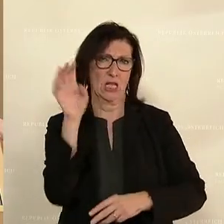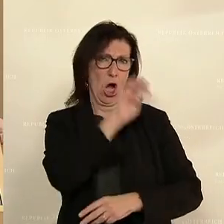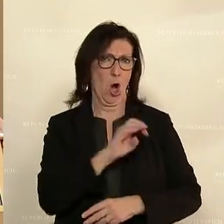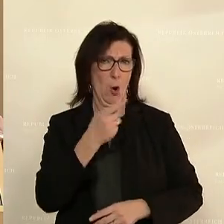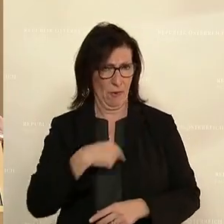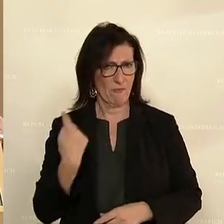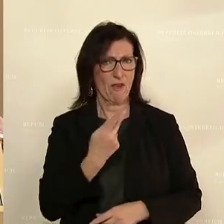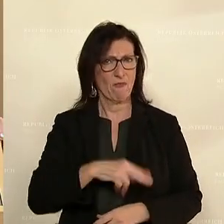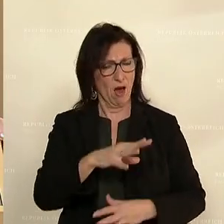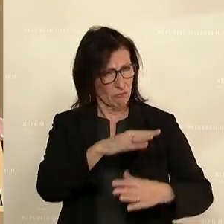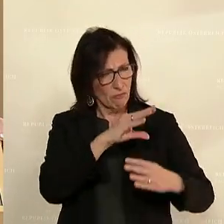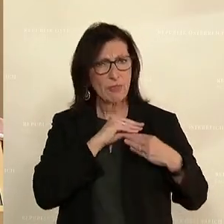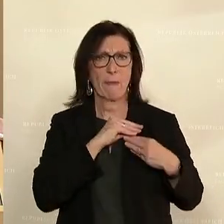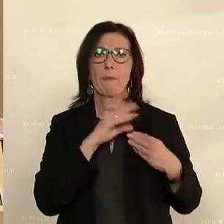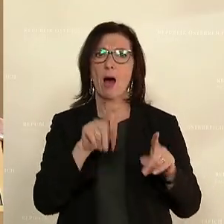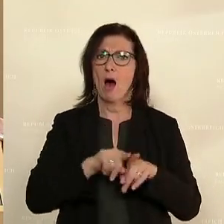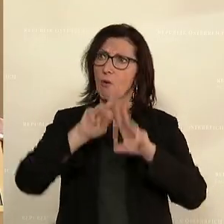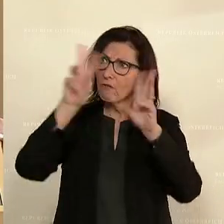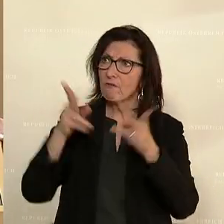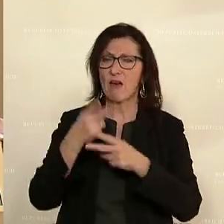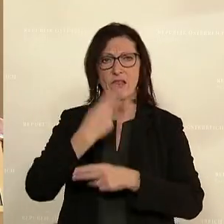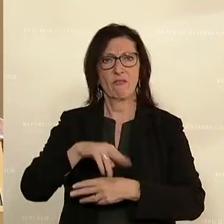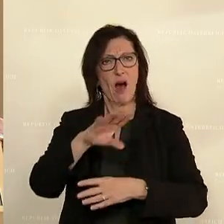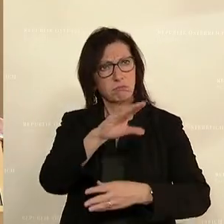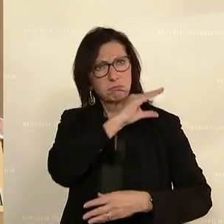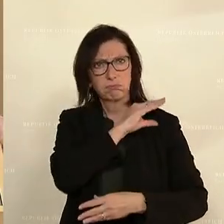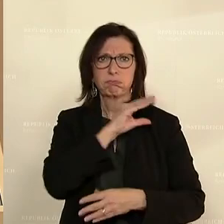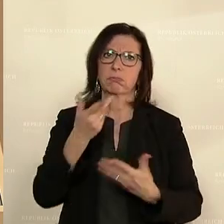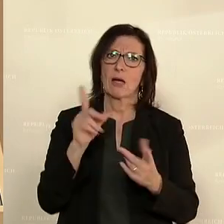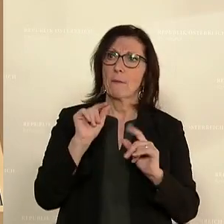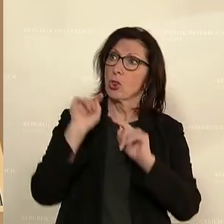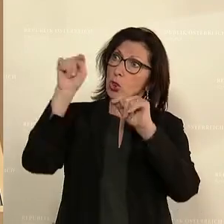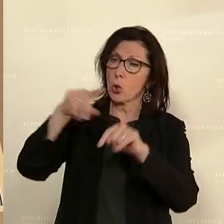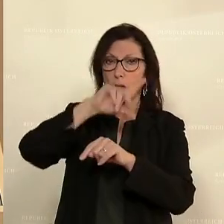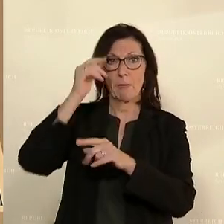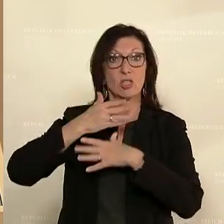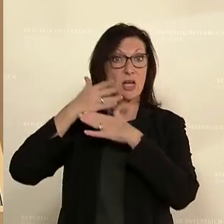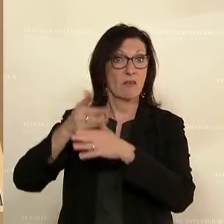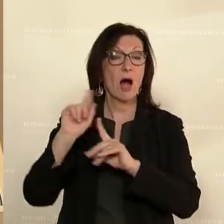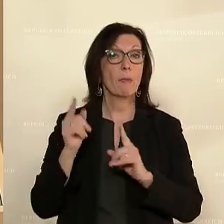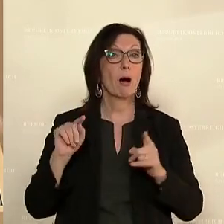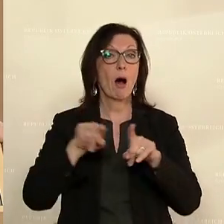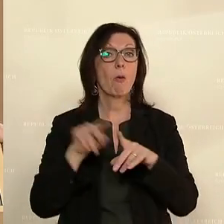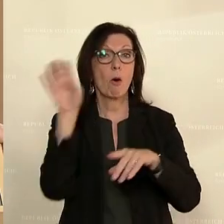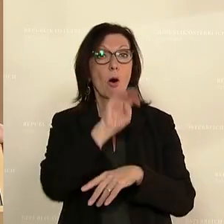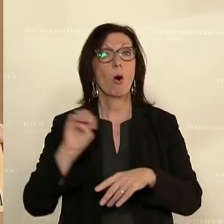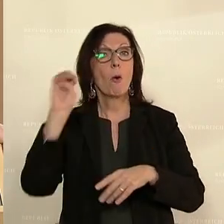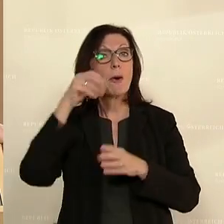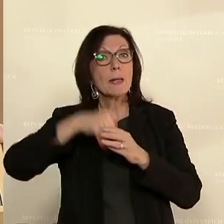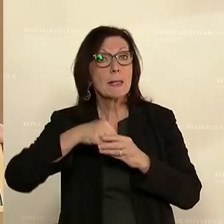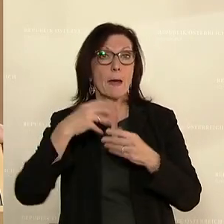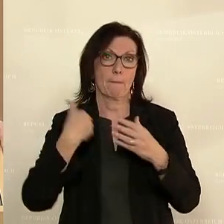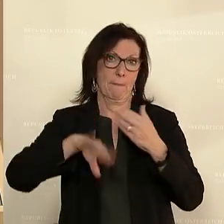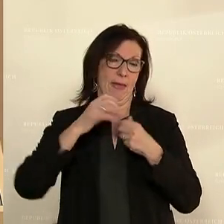aber auch in der Welt umfassend wahr. Das hilft den Menschen vor Ort, aber das stärkt auch die Sicherheit in Europa, in Österreich